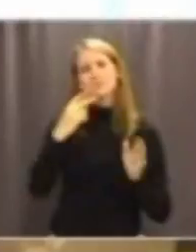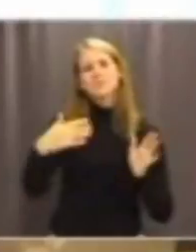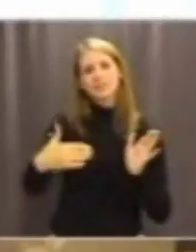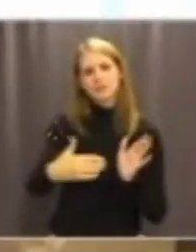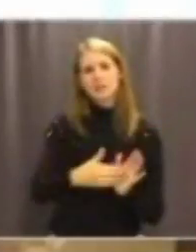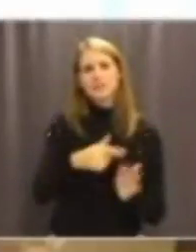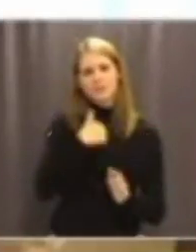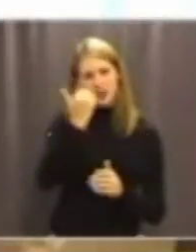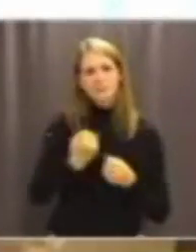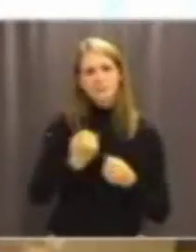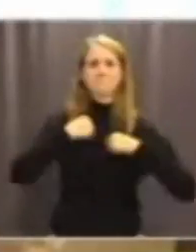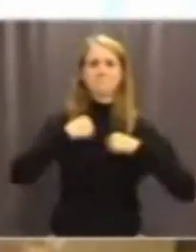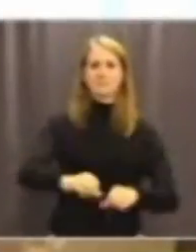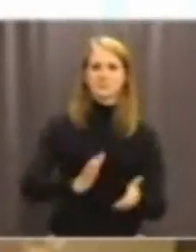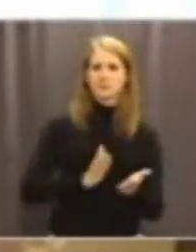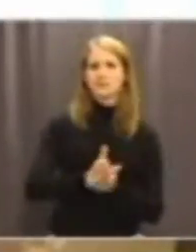genomföra.